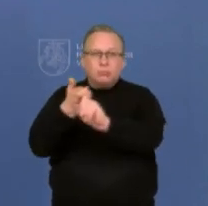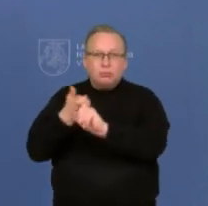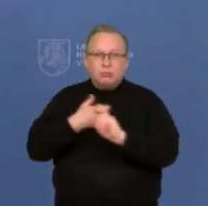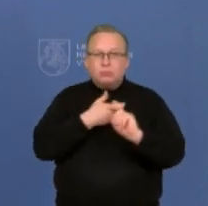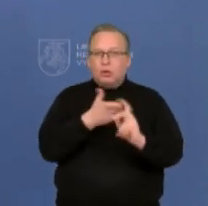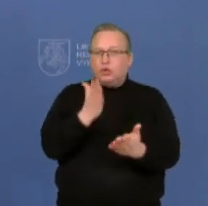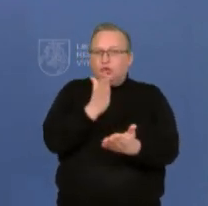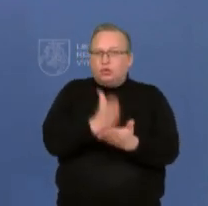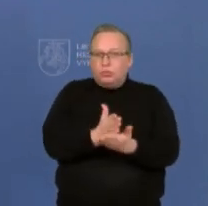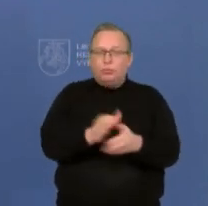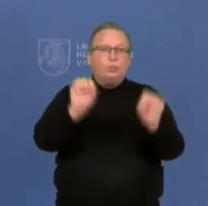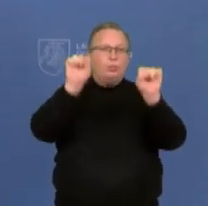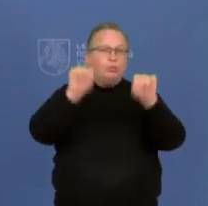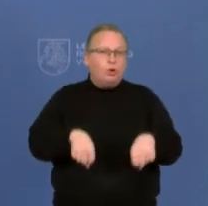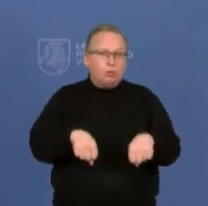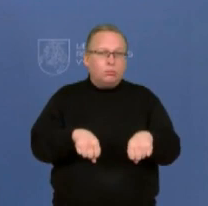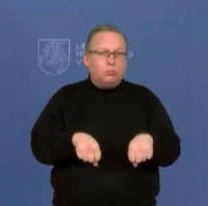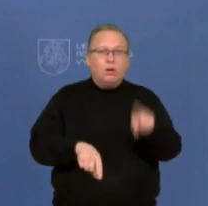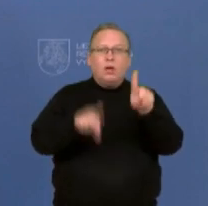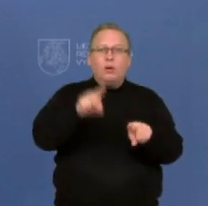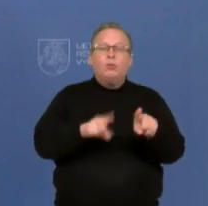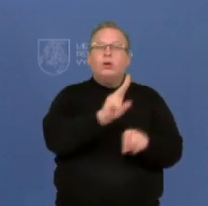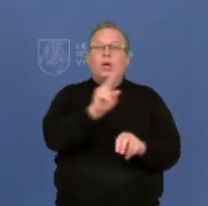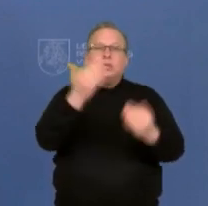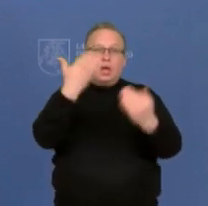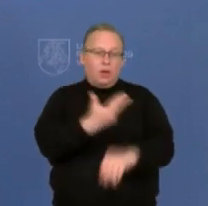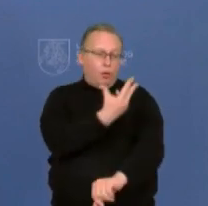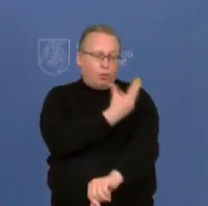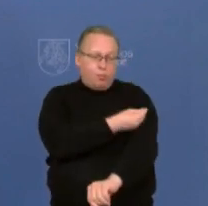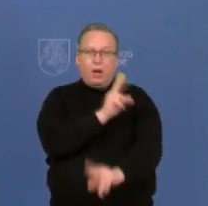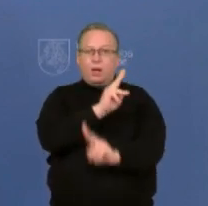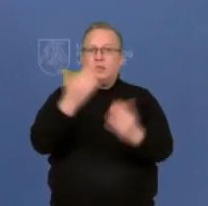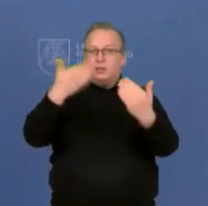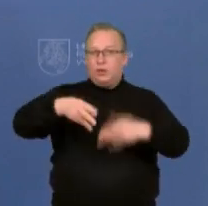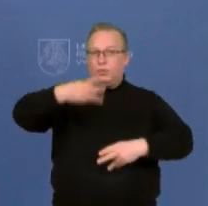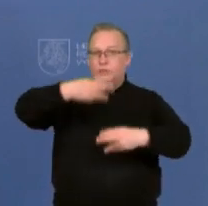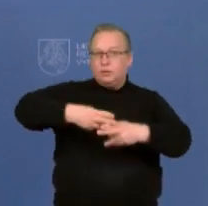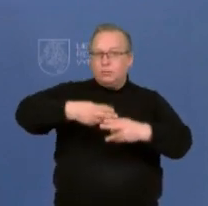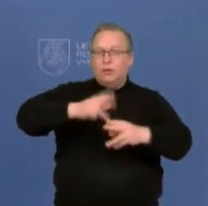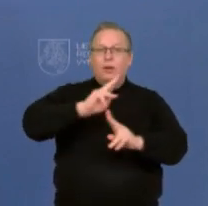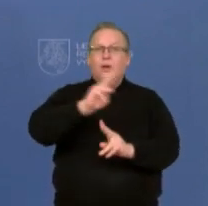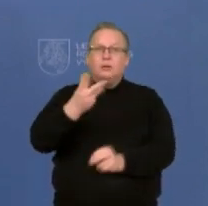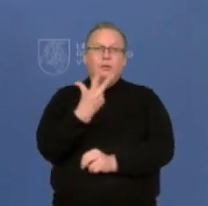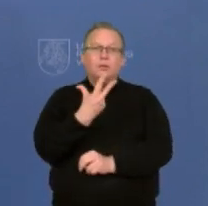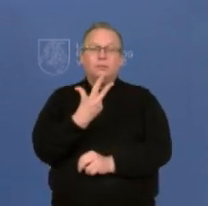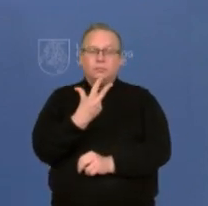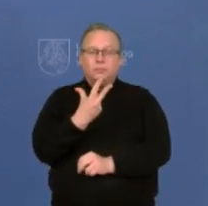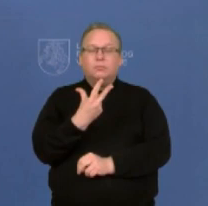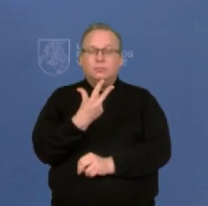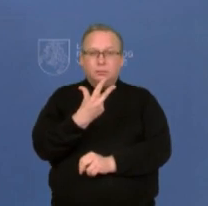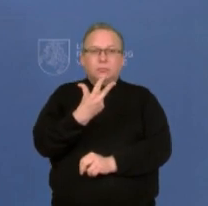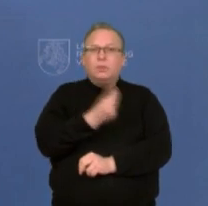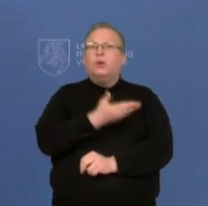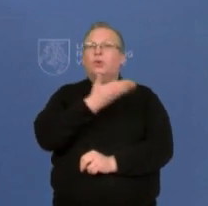užsikrėtimai yra galimi ir tų, kurie pasiskėpijo, ir tų, kurie persirgo, ir tų, kurie nepasiskėpijo. O galimybių